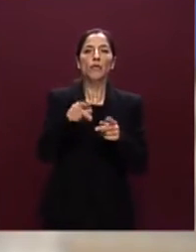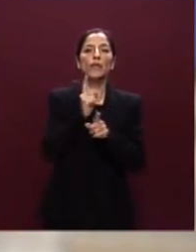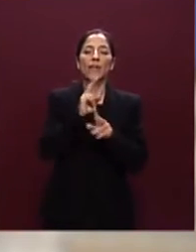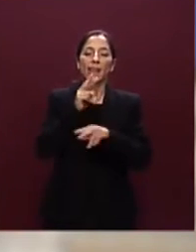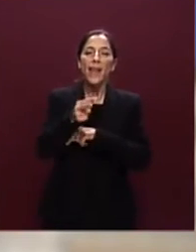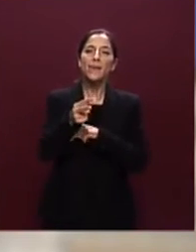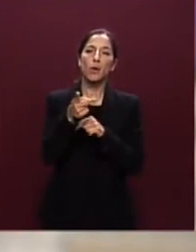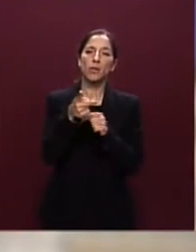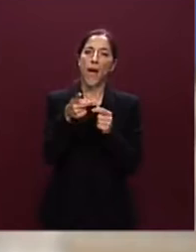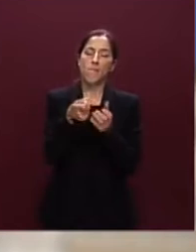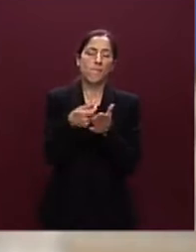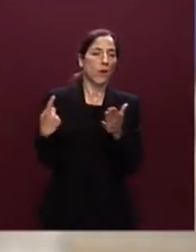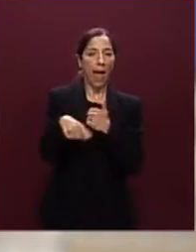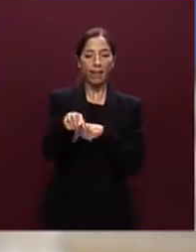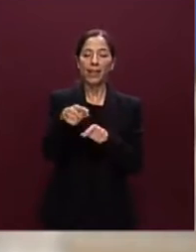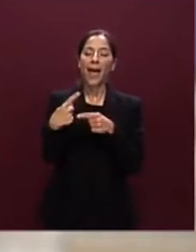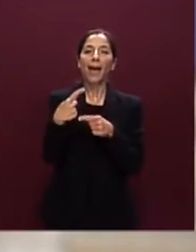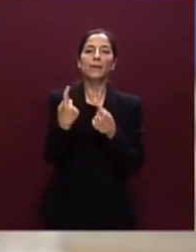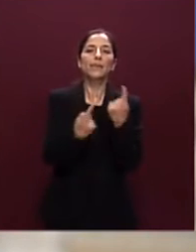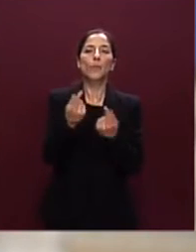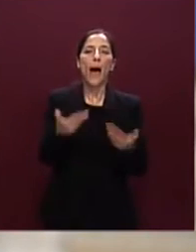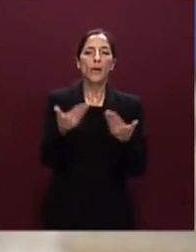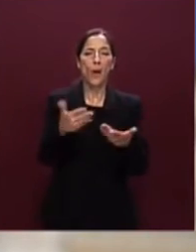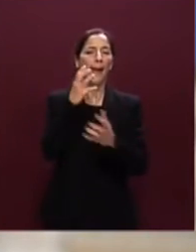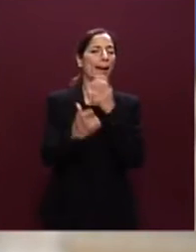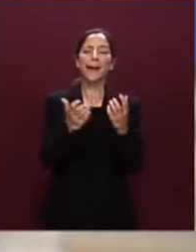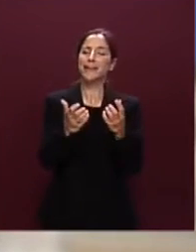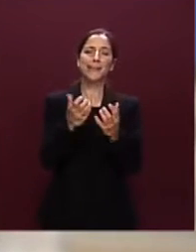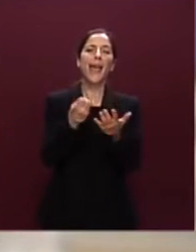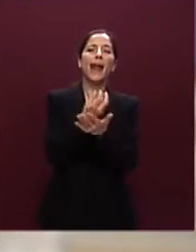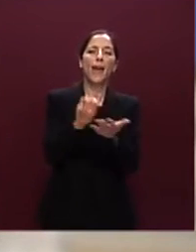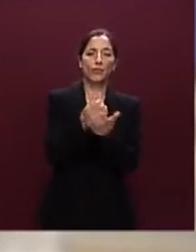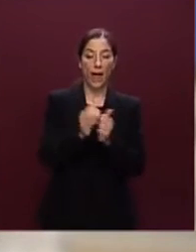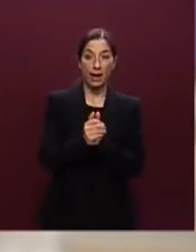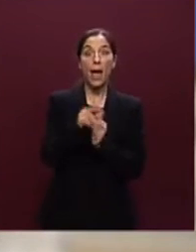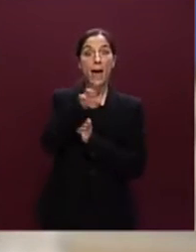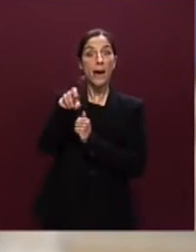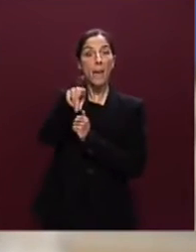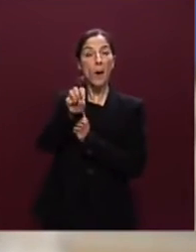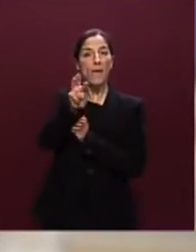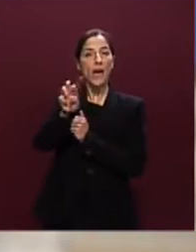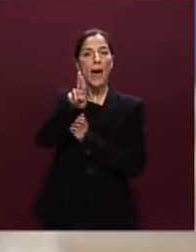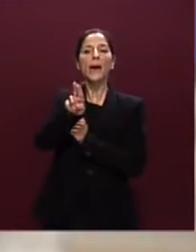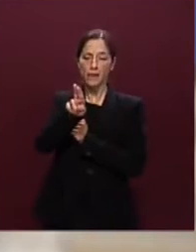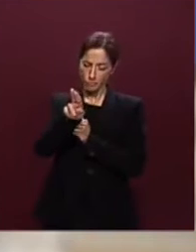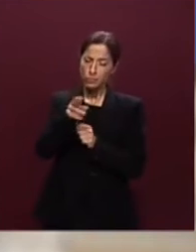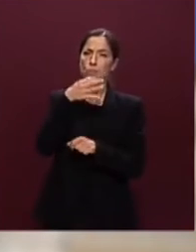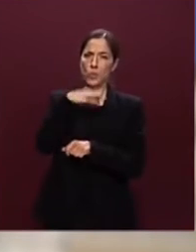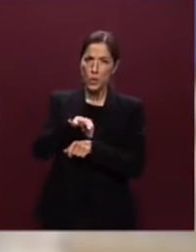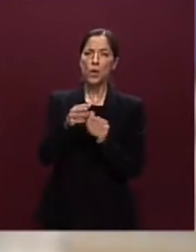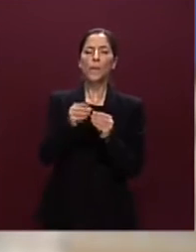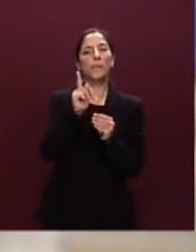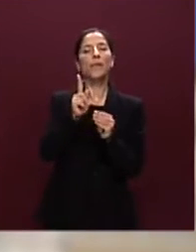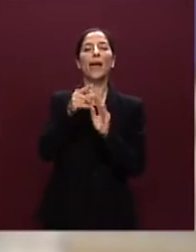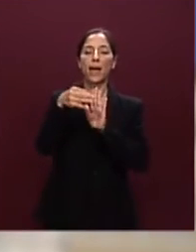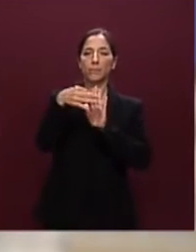crisi energetica che abbiamo di fronte per far questo il Repower ha oggi la possibilità di essere realizzato rispettando la tempistica che viene